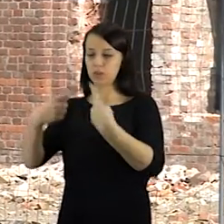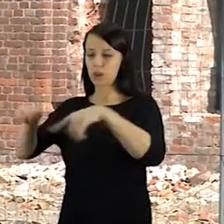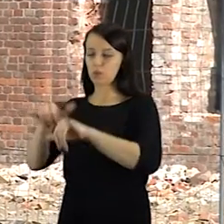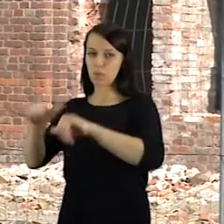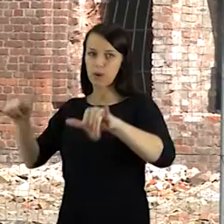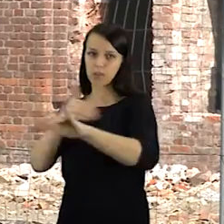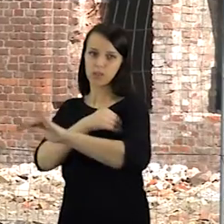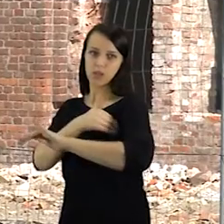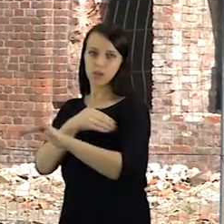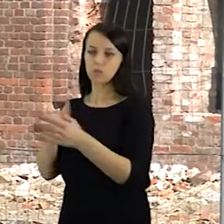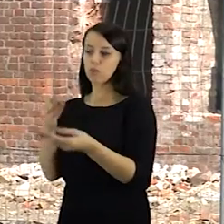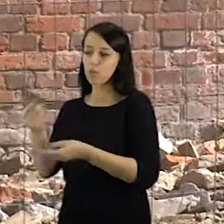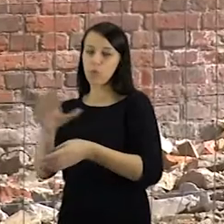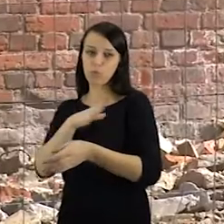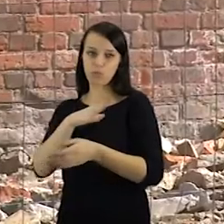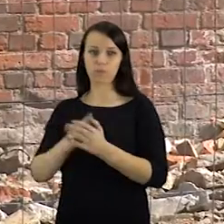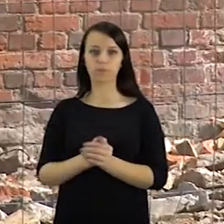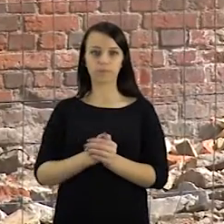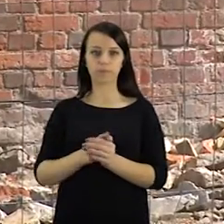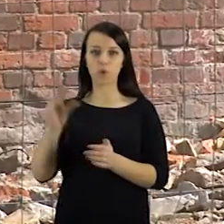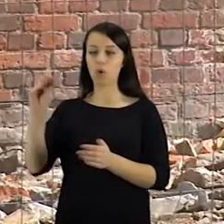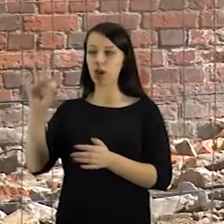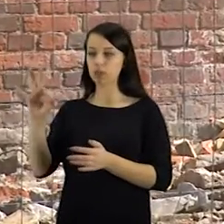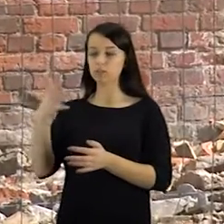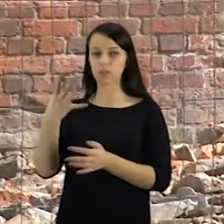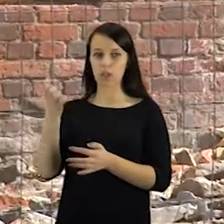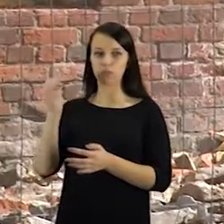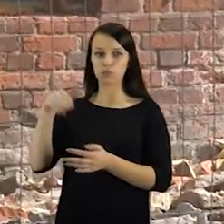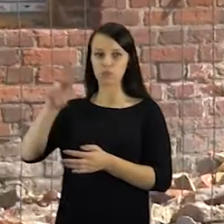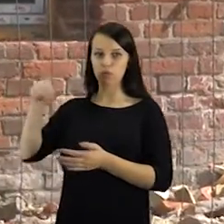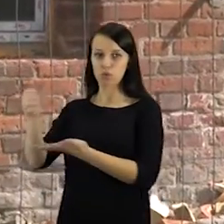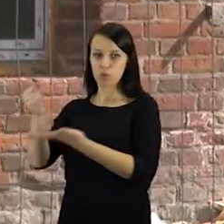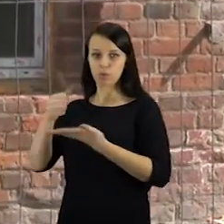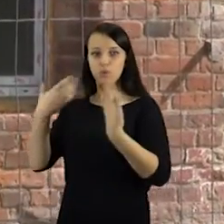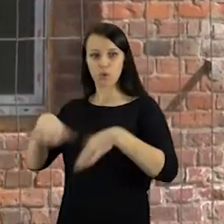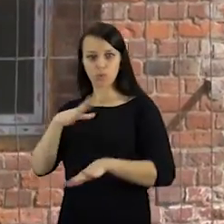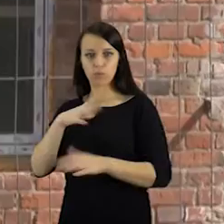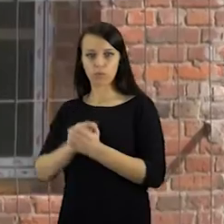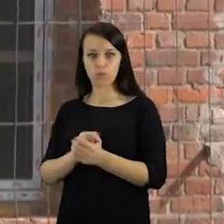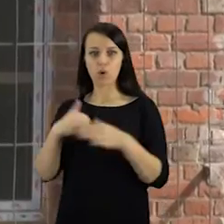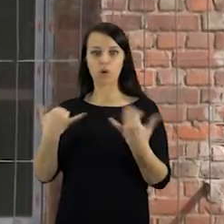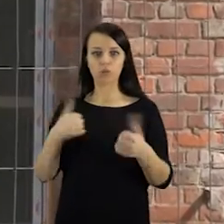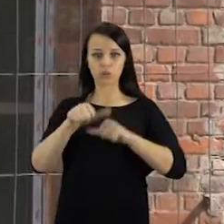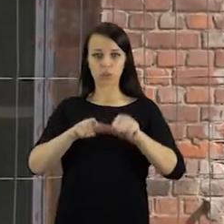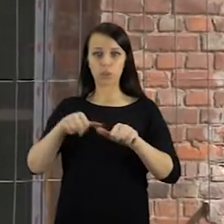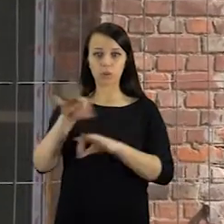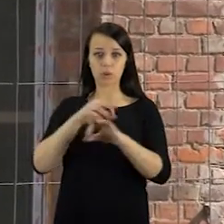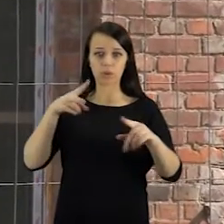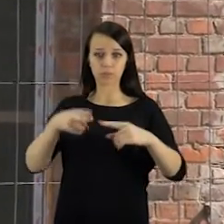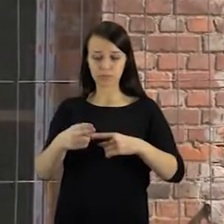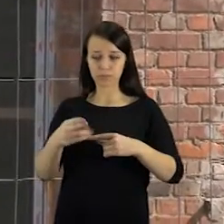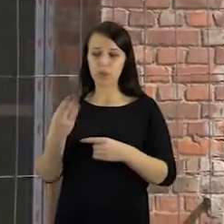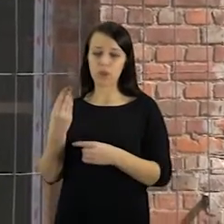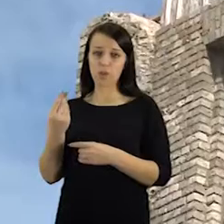ir darbo užmokestis regiono plėtros agentūrai. O šiame nutraukus projektas savivaldybei teko gražinti apie 400 tūkstančių